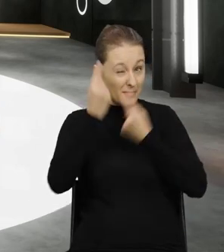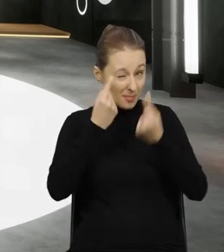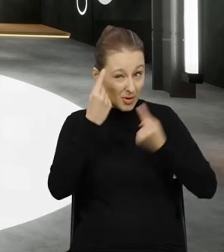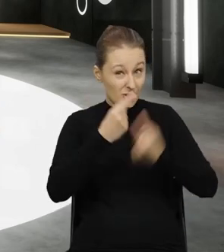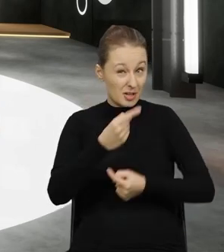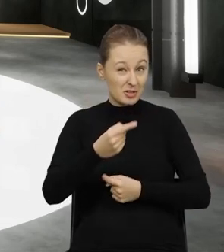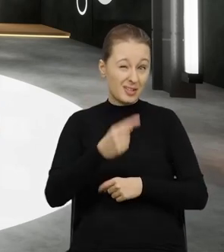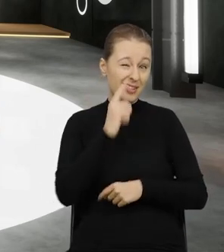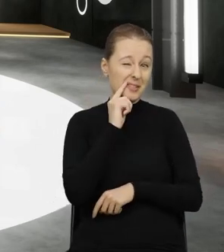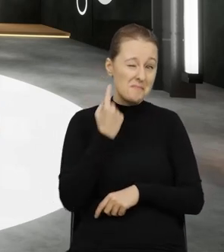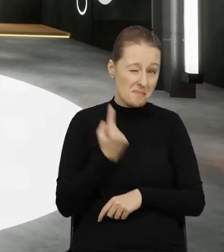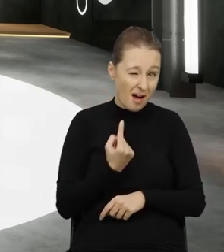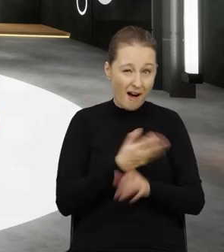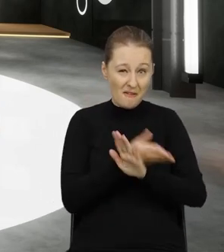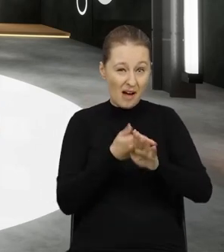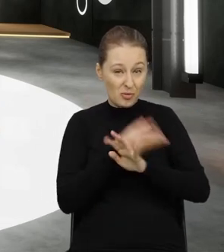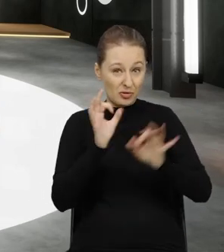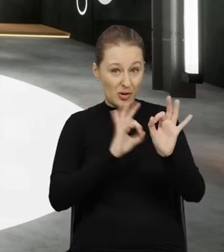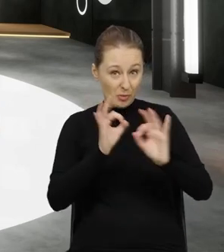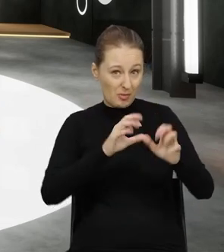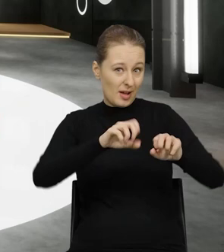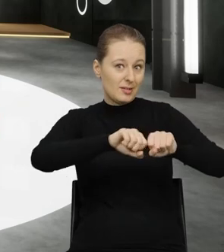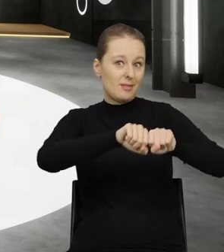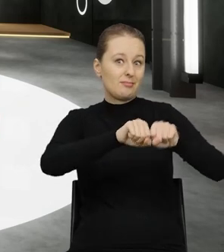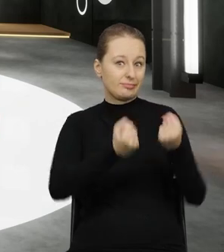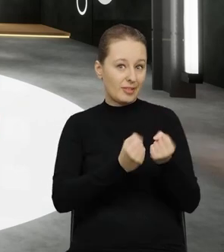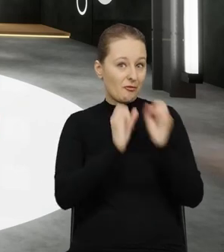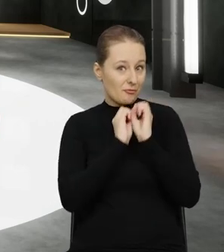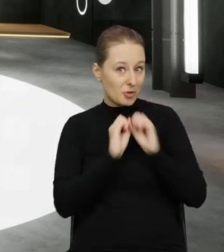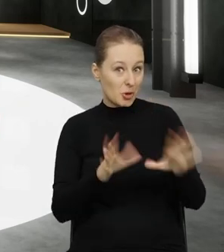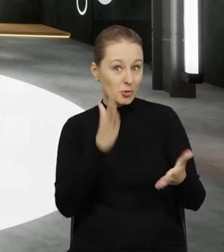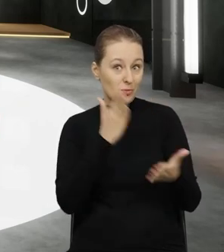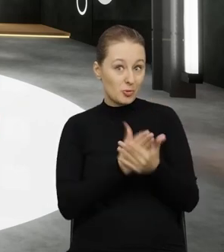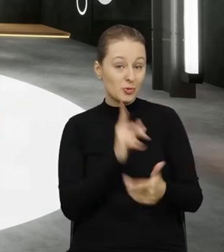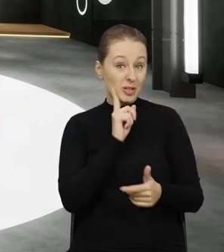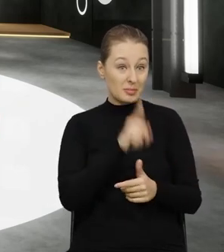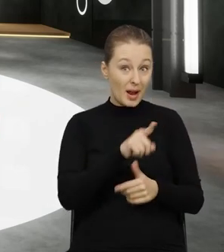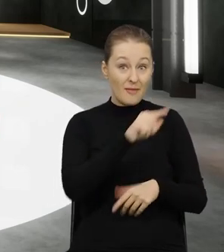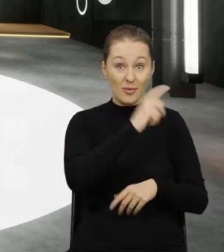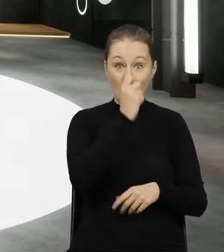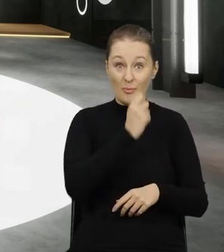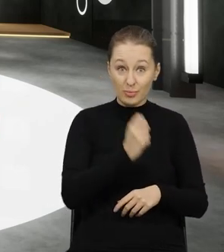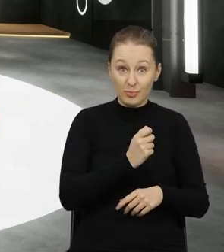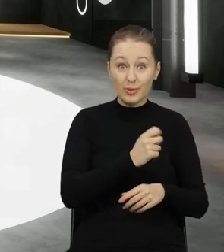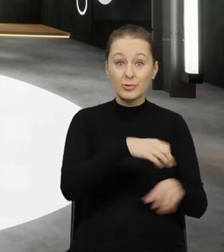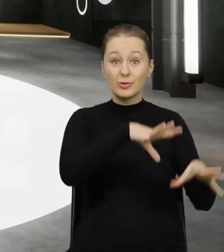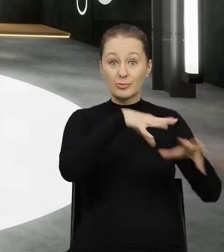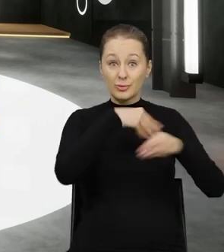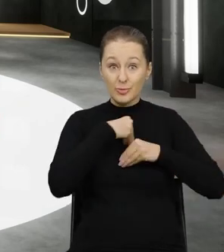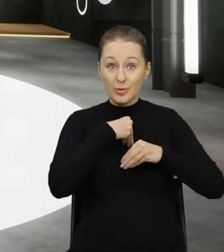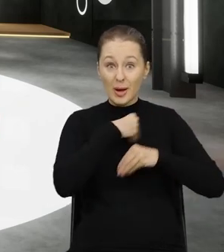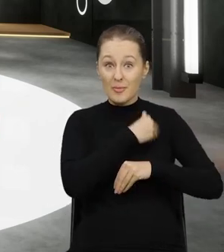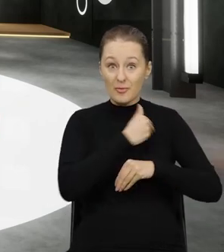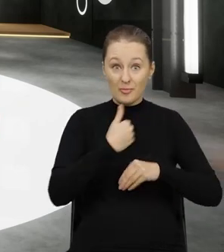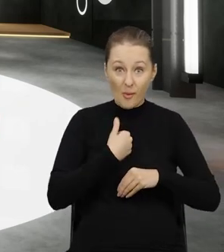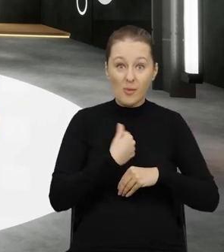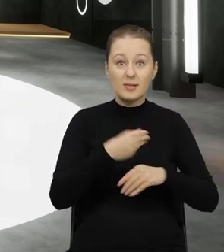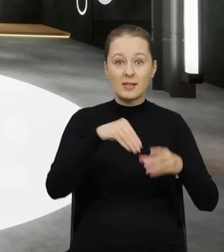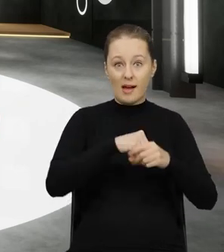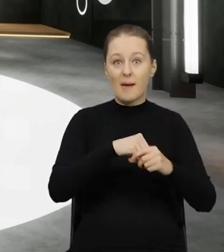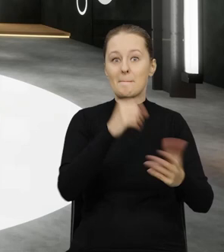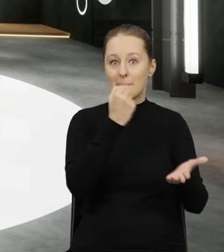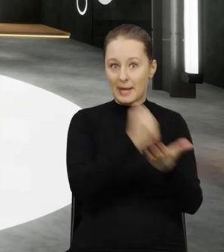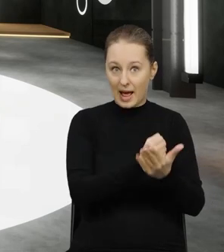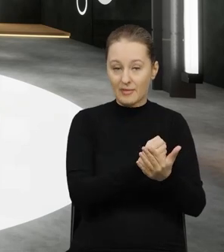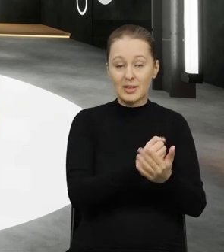samym obalamy ten mit, jak dużo tych odpadów do Polski przyjeżdża, a już zupełnie, że są to odpady, które przyjeżdżają na teren naszego kraju nielegalnie.